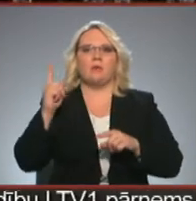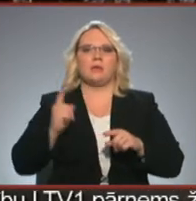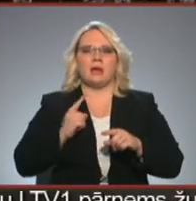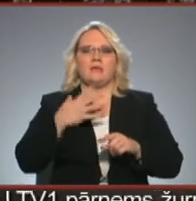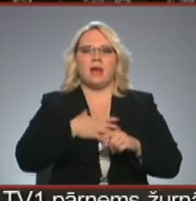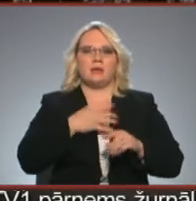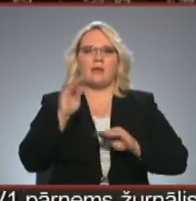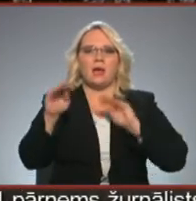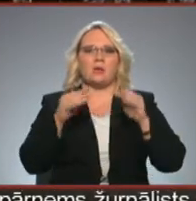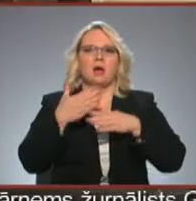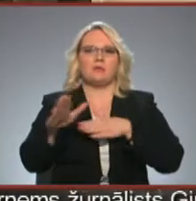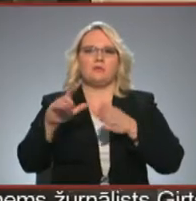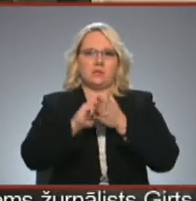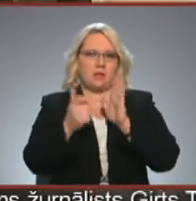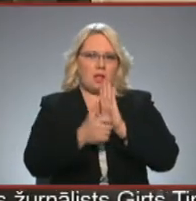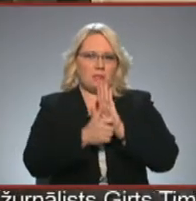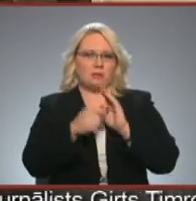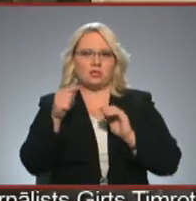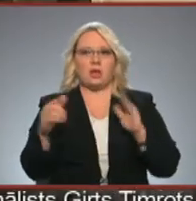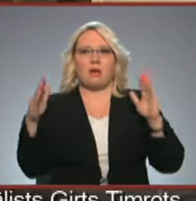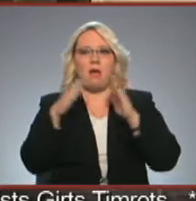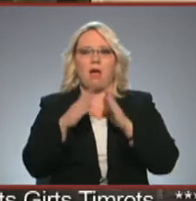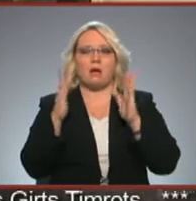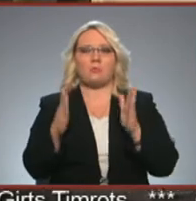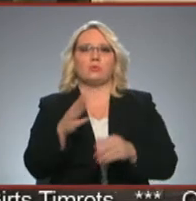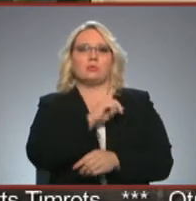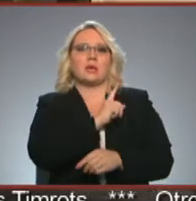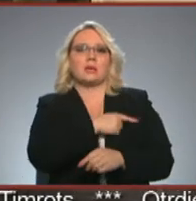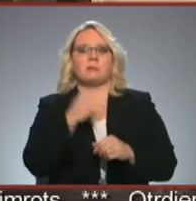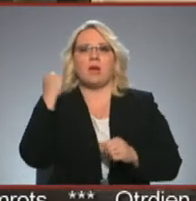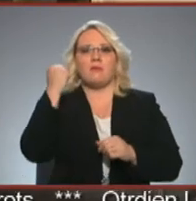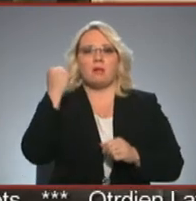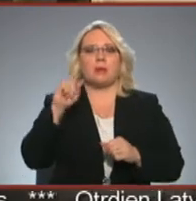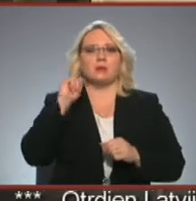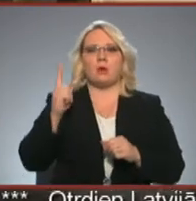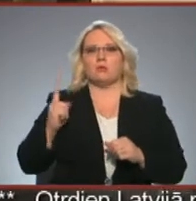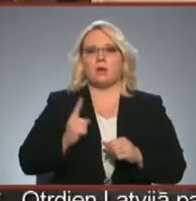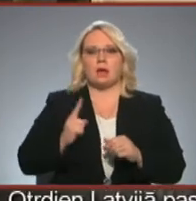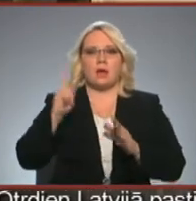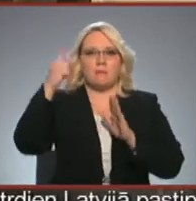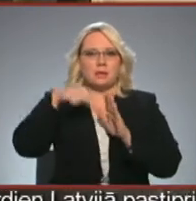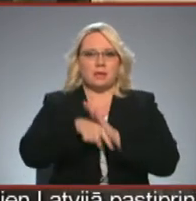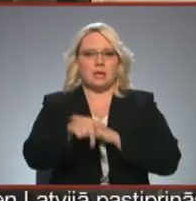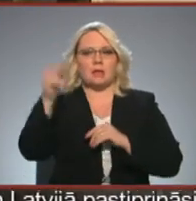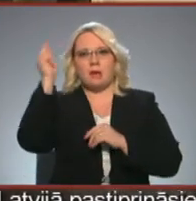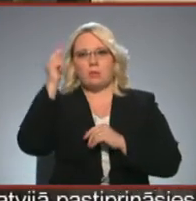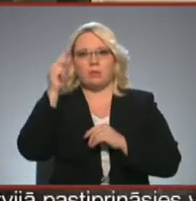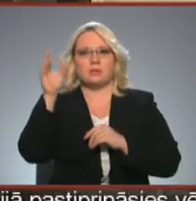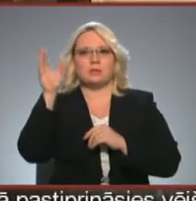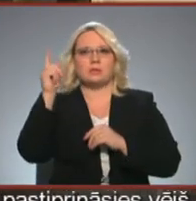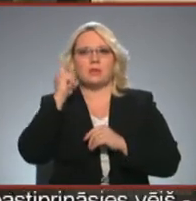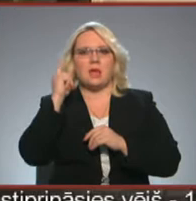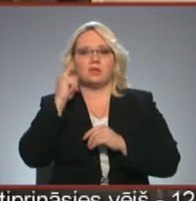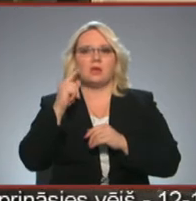ierīkot atsevišķa stēlpas. Šī ēka būs iespēja Valmieras jauncārdiem padziļināt apgūt šīs zināšanas